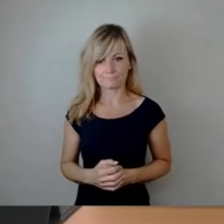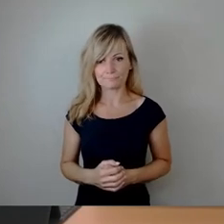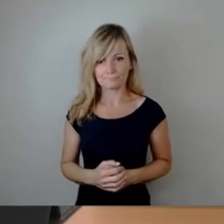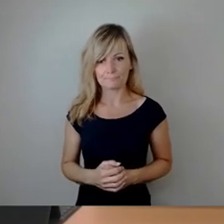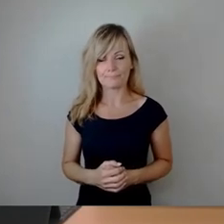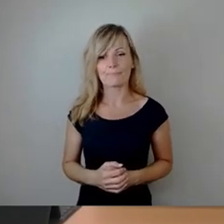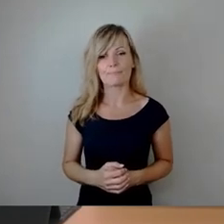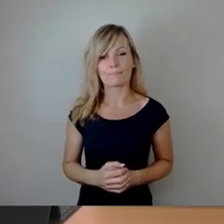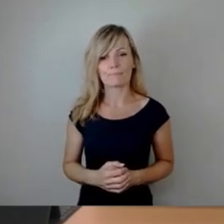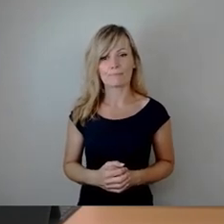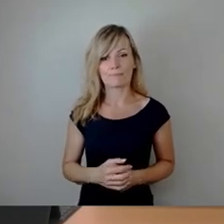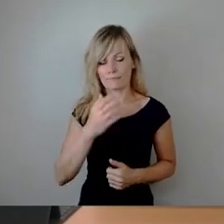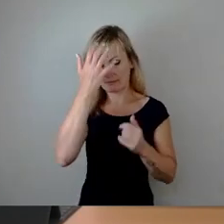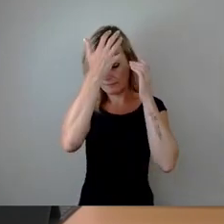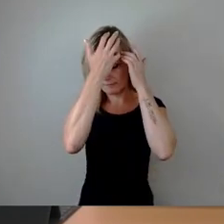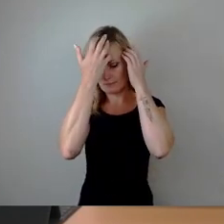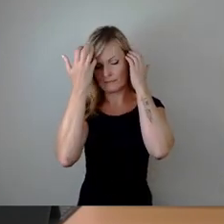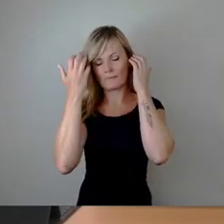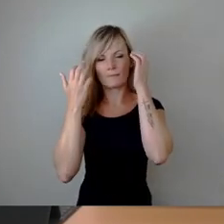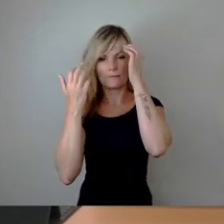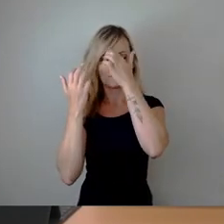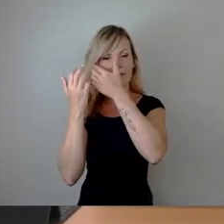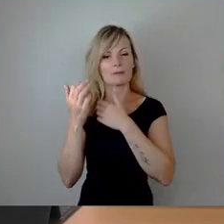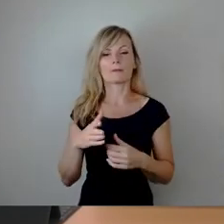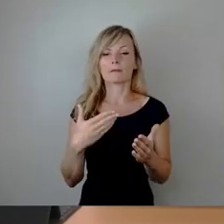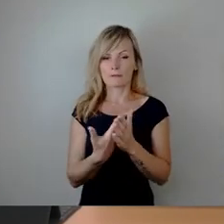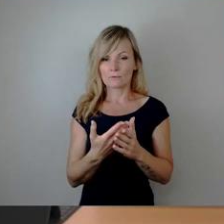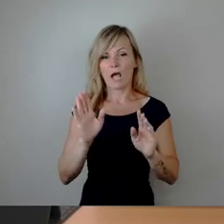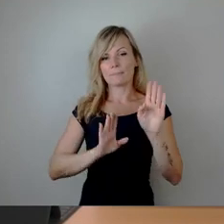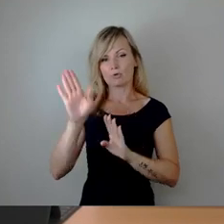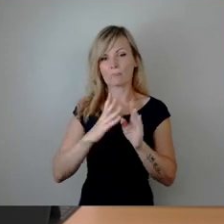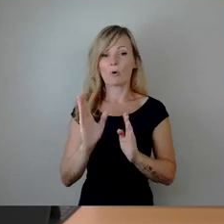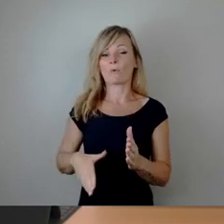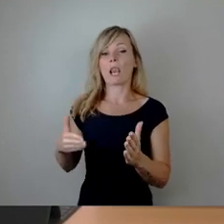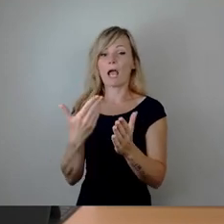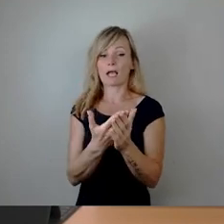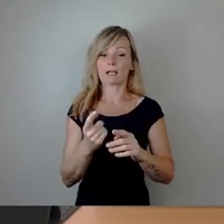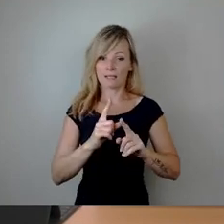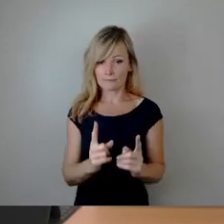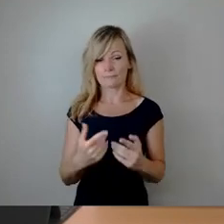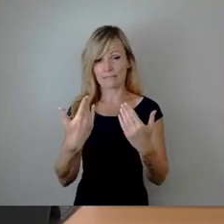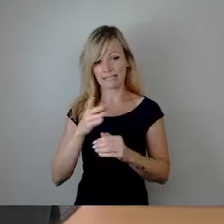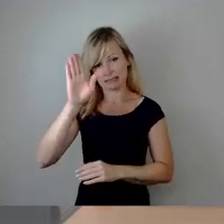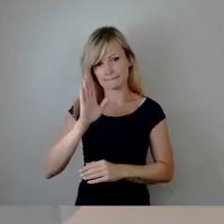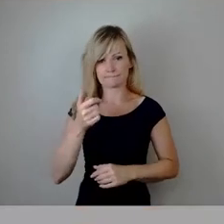wir zur Abstimmung über die unverendete Vorlage und bitte jetzt das Stimmzeichen abzugeben.